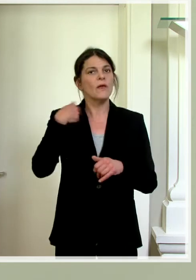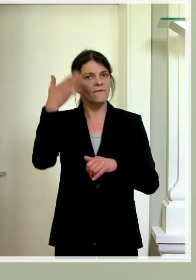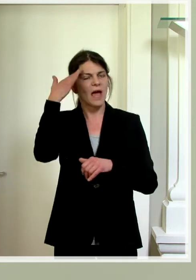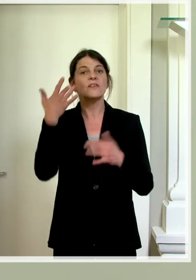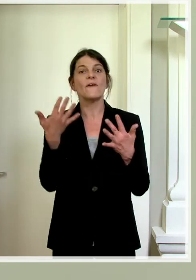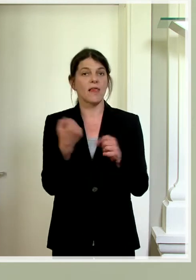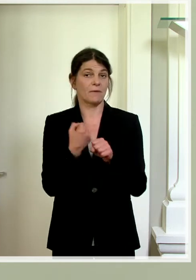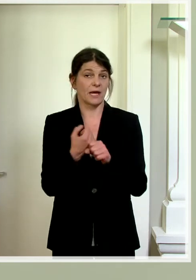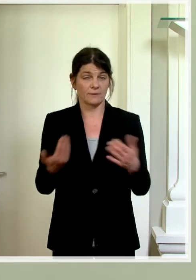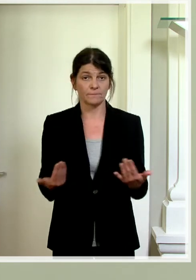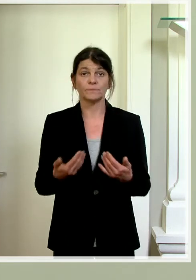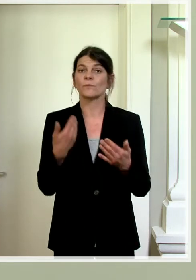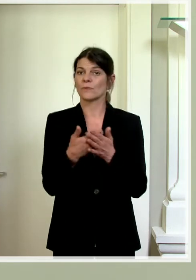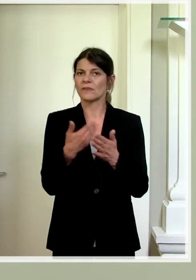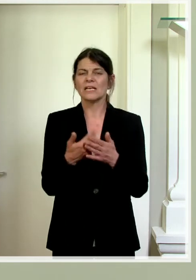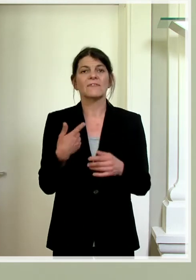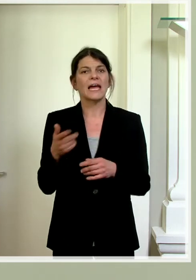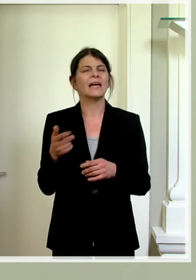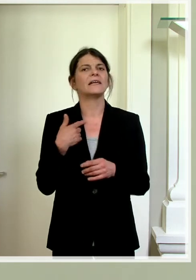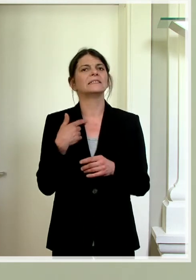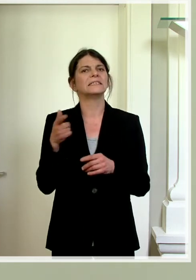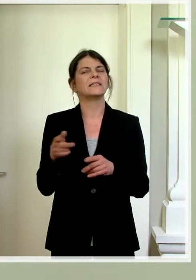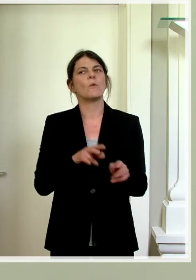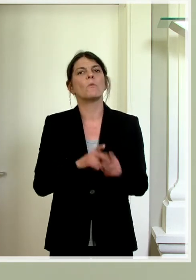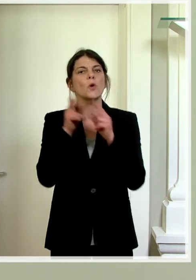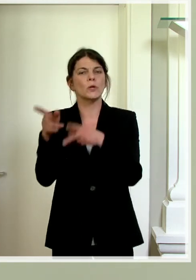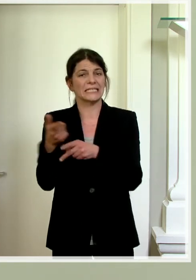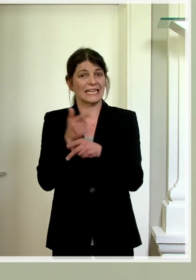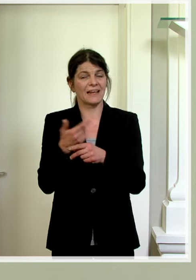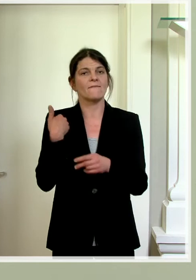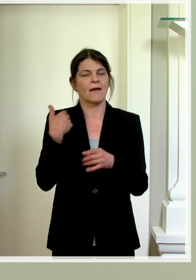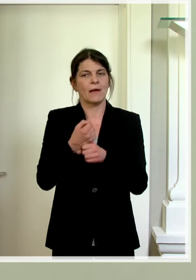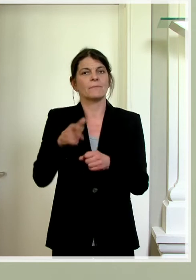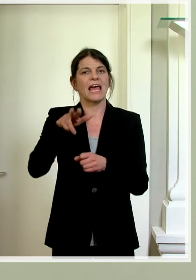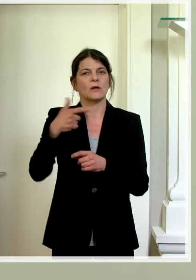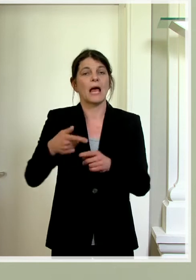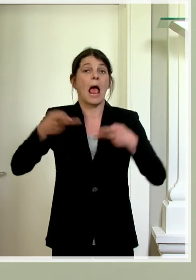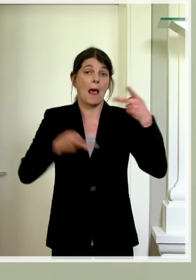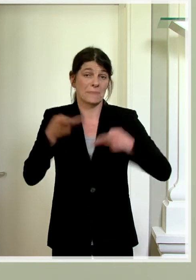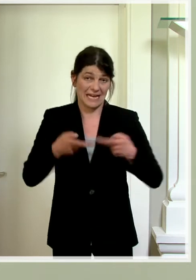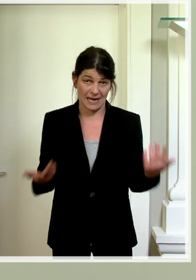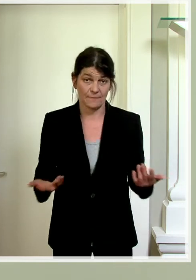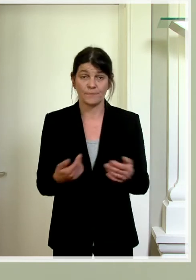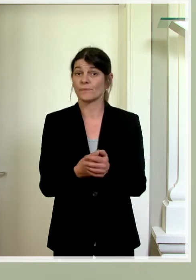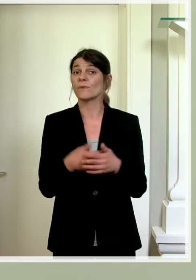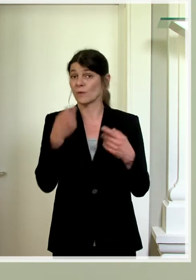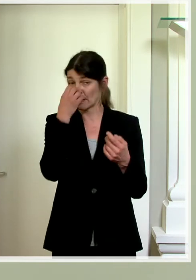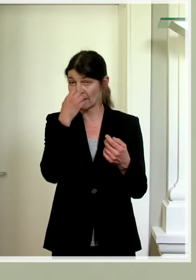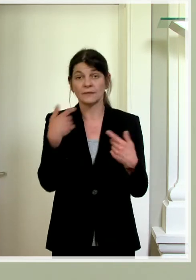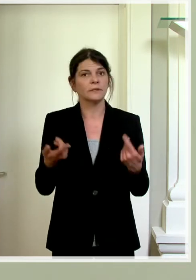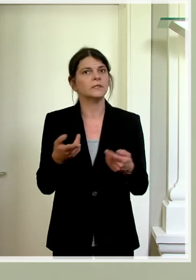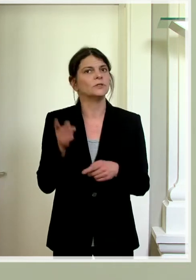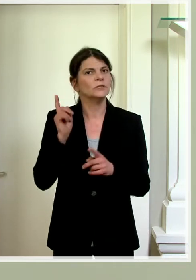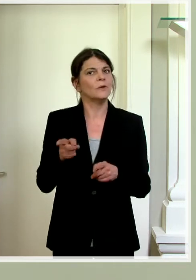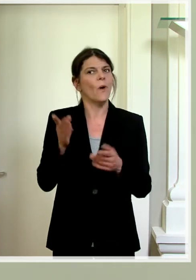viel man gearbeitet hat, haben wir diese Kredite, diese Überbrückungskredite am 23. April aufgeschaltet. Und dadurch sollte die Liquidität